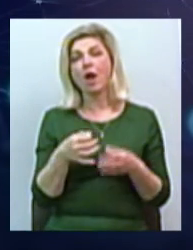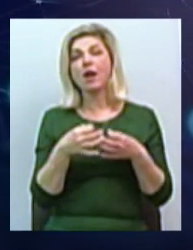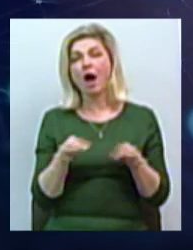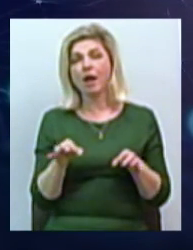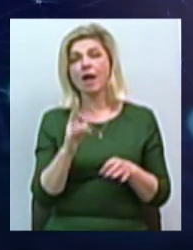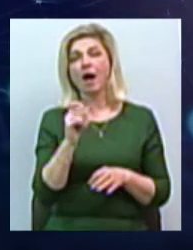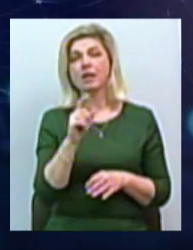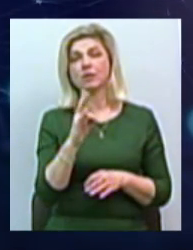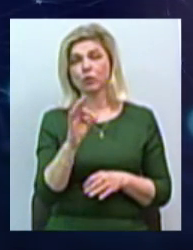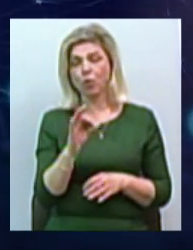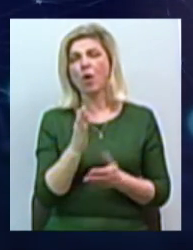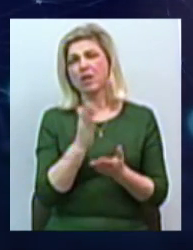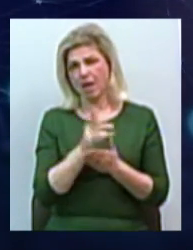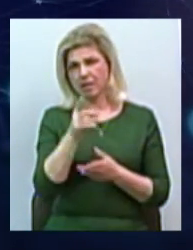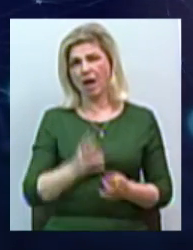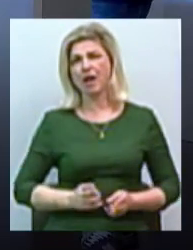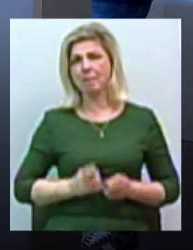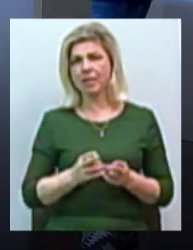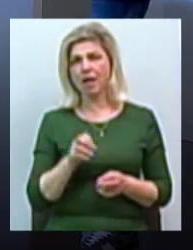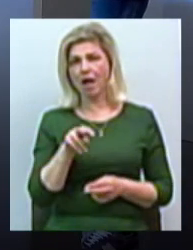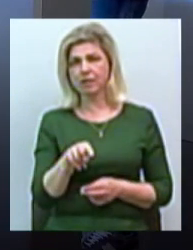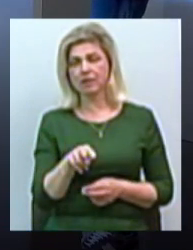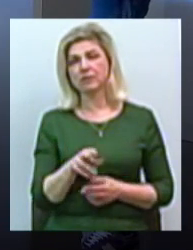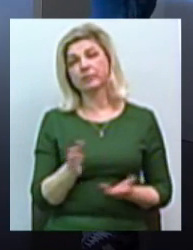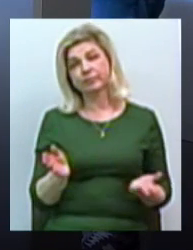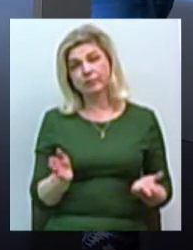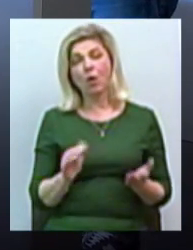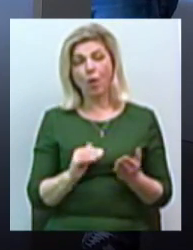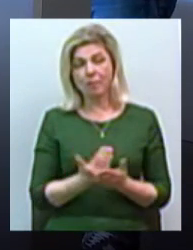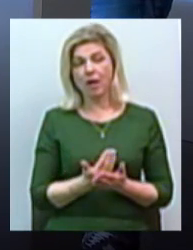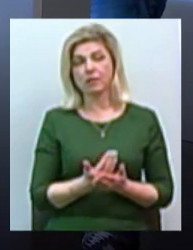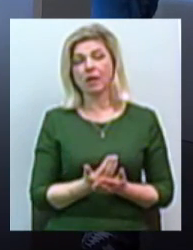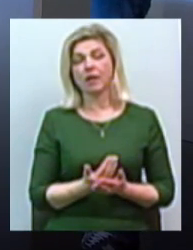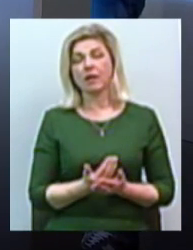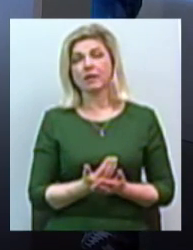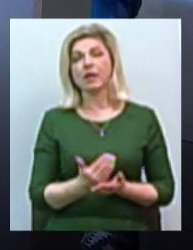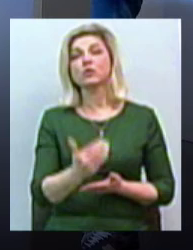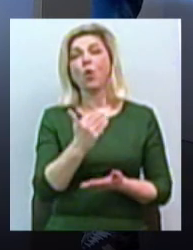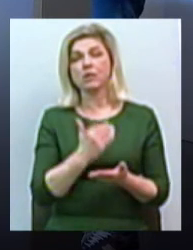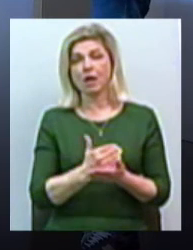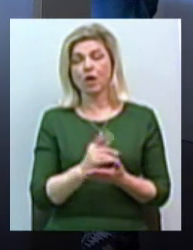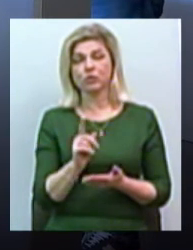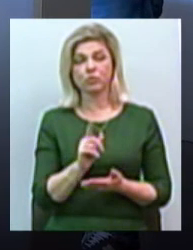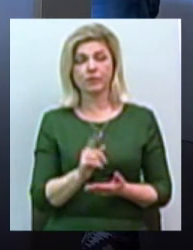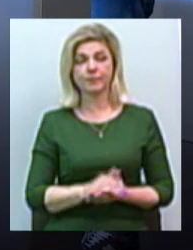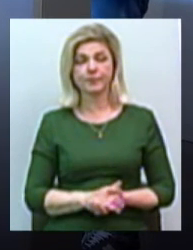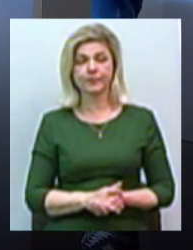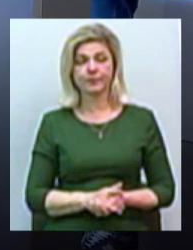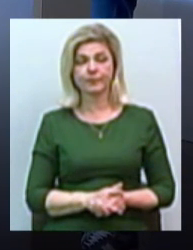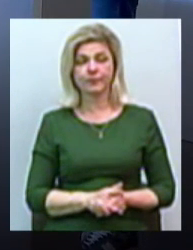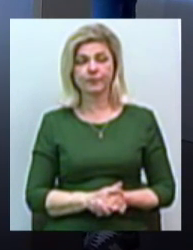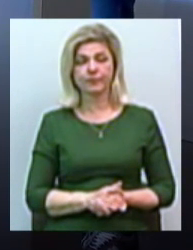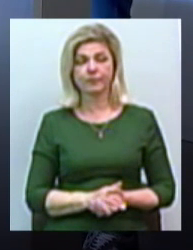місця для криміналу? Криміналітету. Ну, опять-таки, ісходя з того, що ми... така красива фотографія.